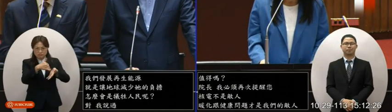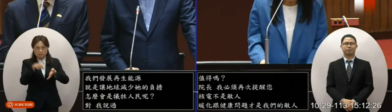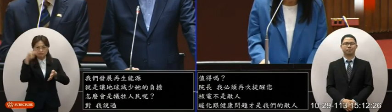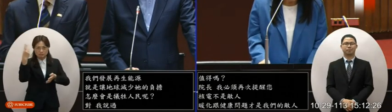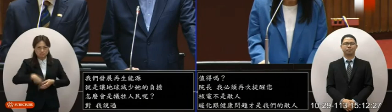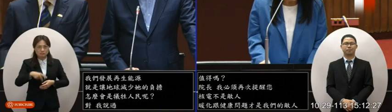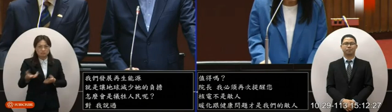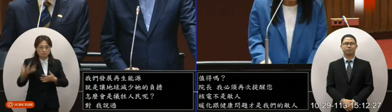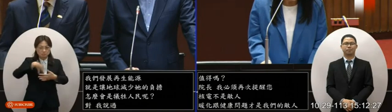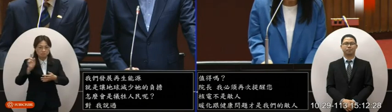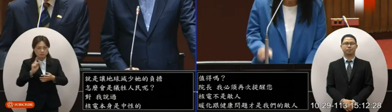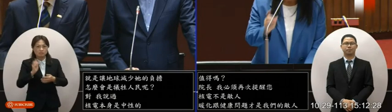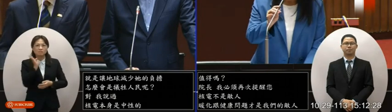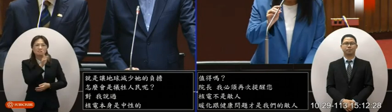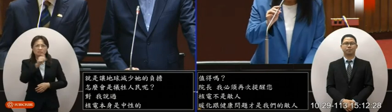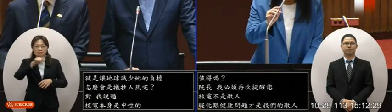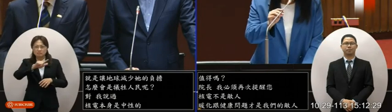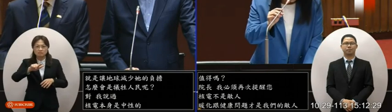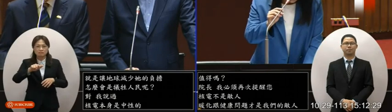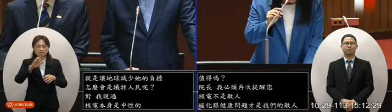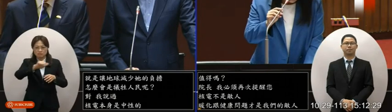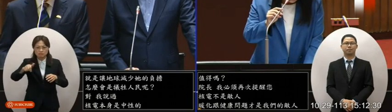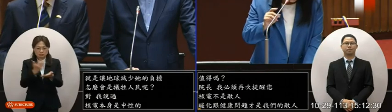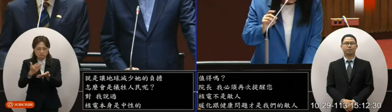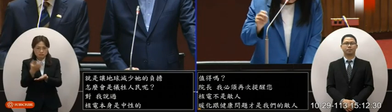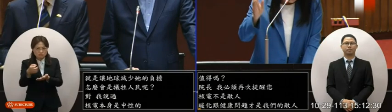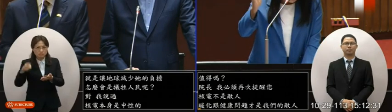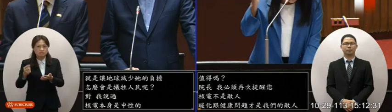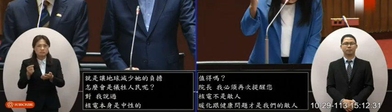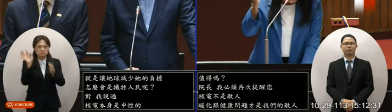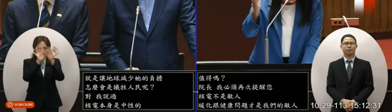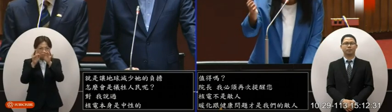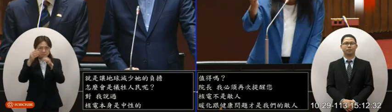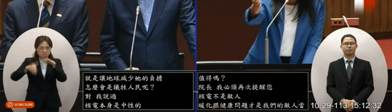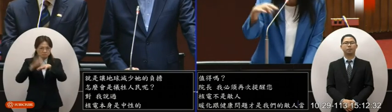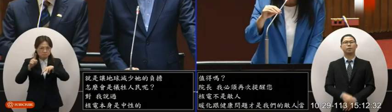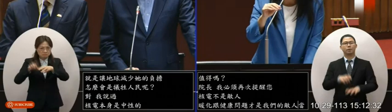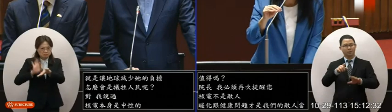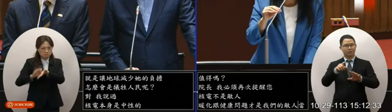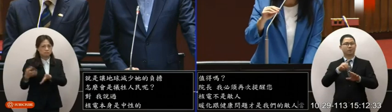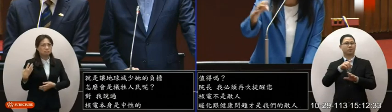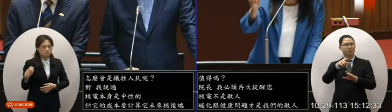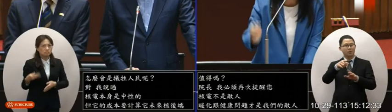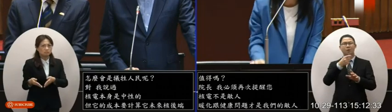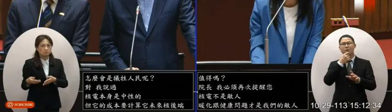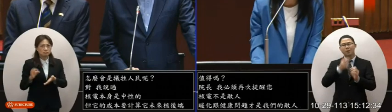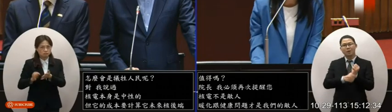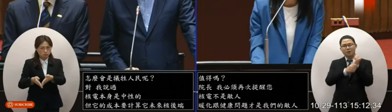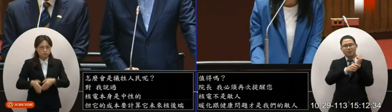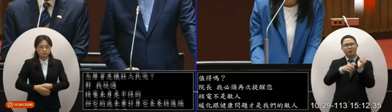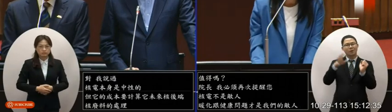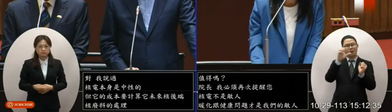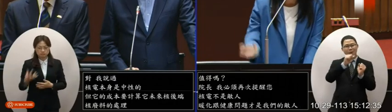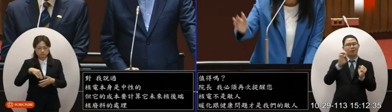端核廢料的處理那個是一個隱形的成本無法計算在現在你們都願意支持S